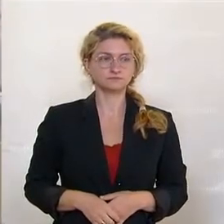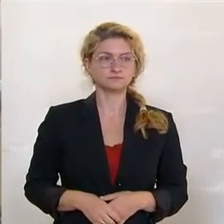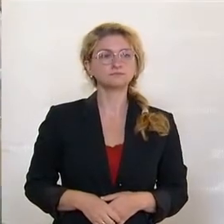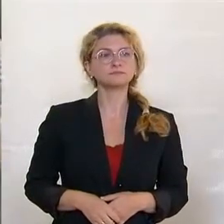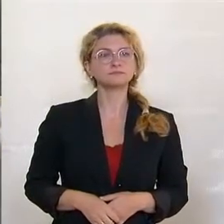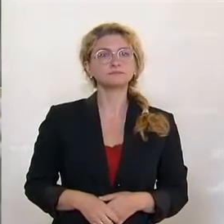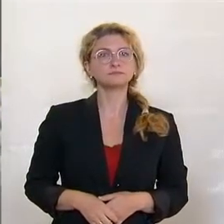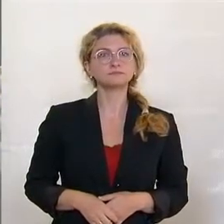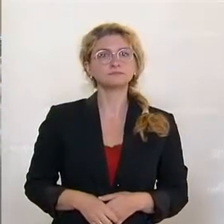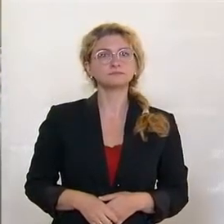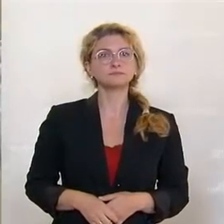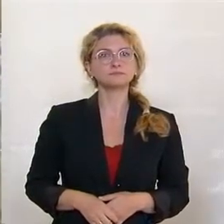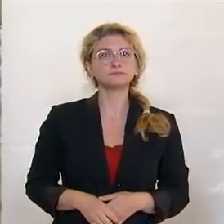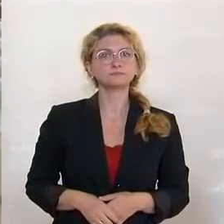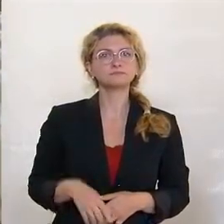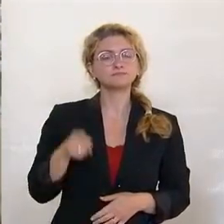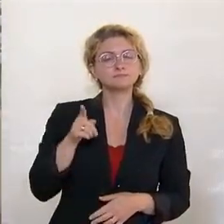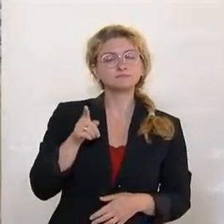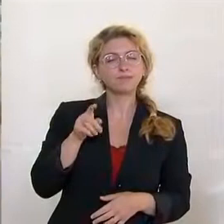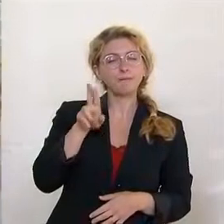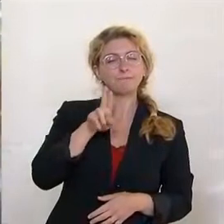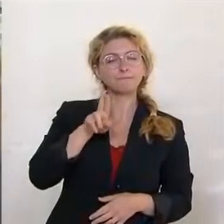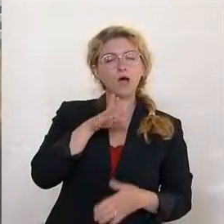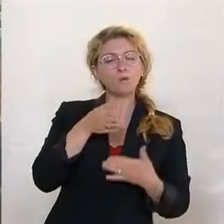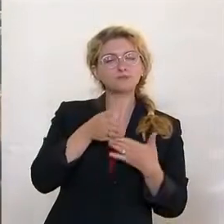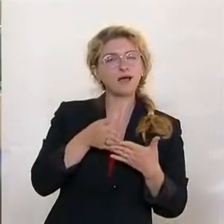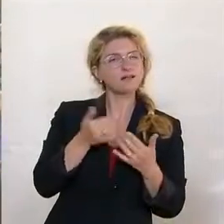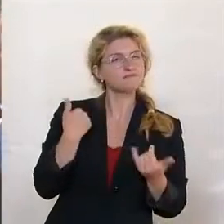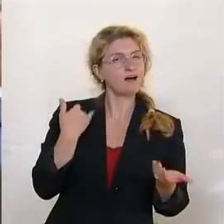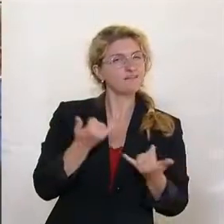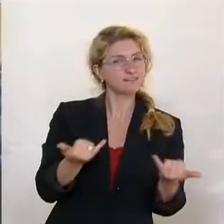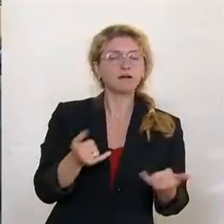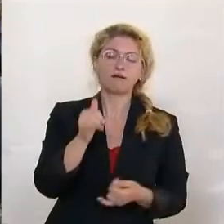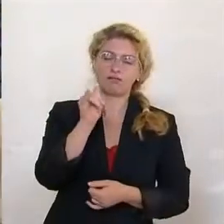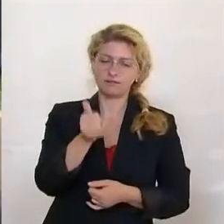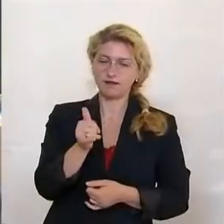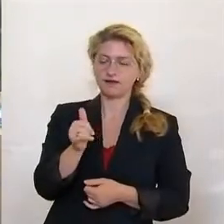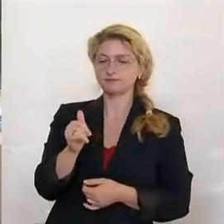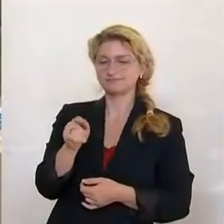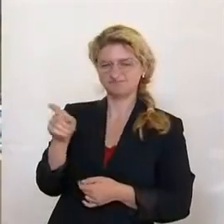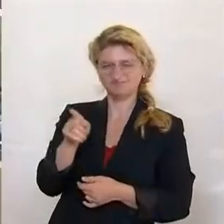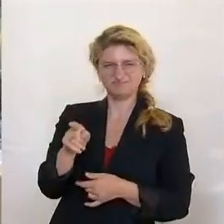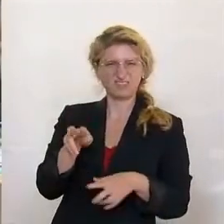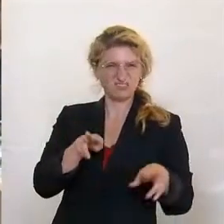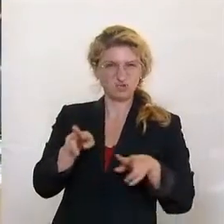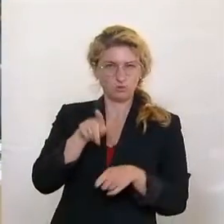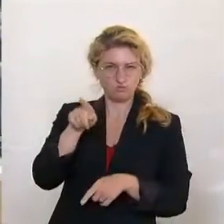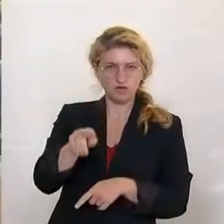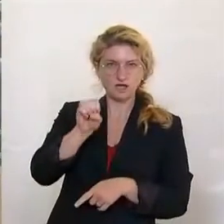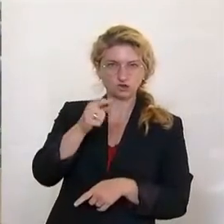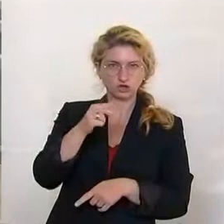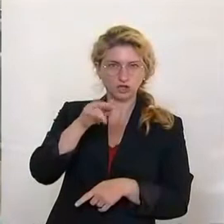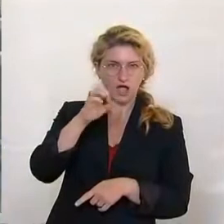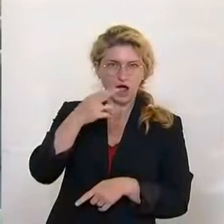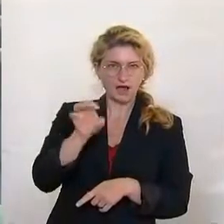Wie war das mit dem blauen Teil? Ja, das Bild, das Strache und Godenos abgegeben haben im